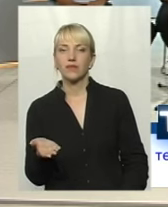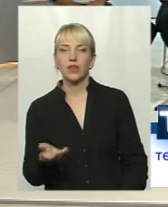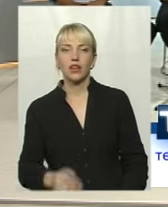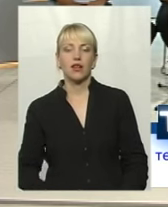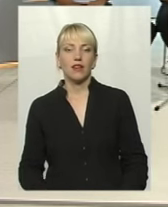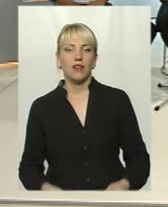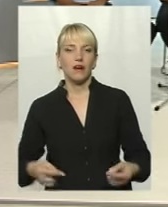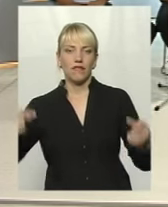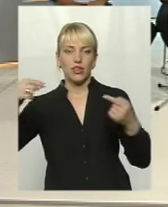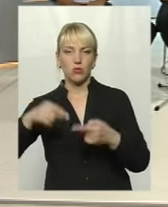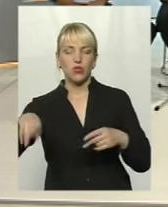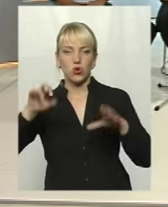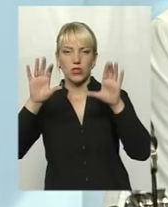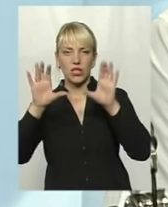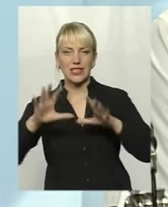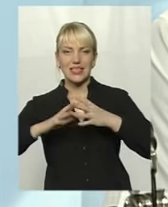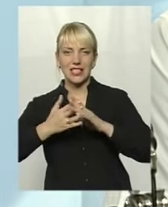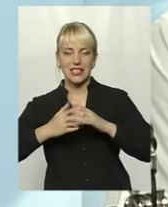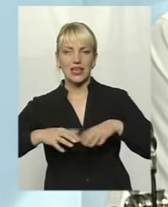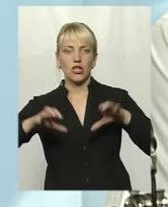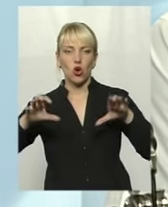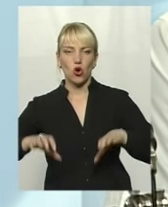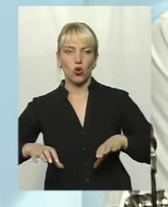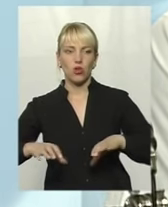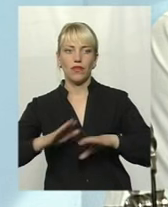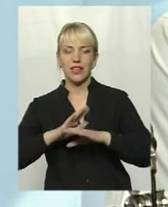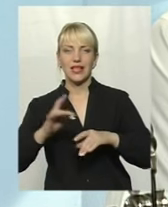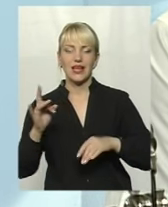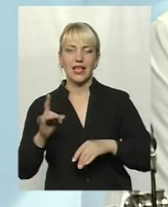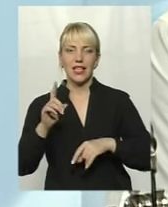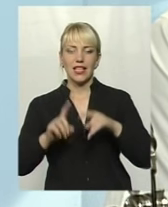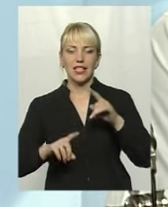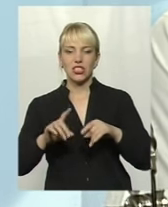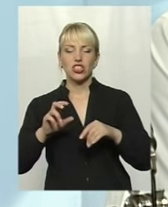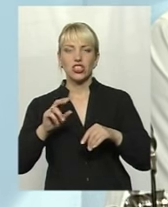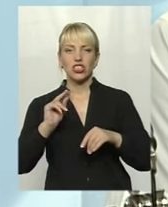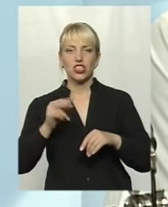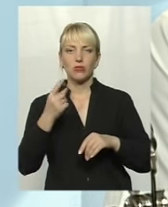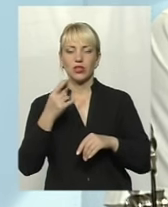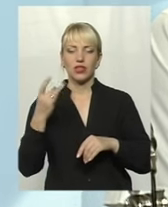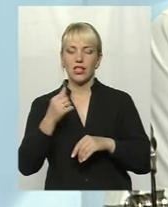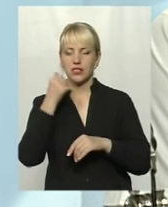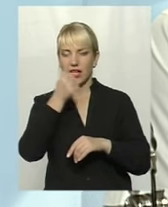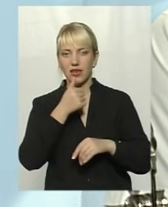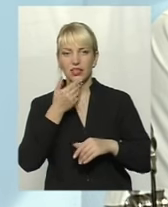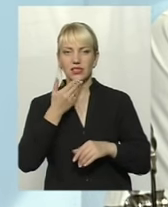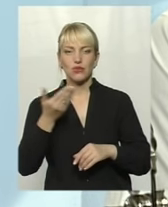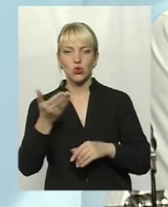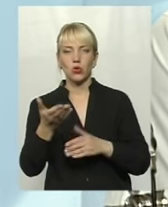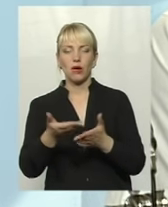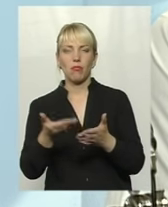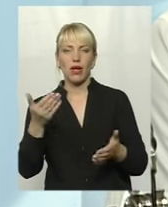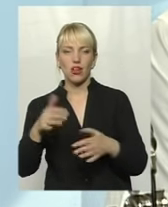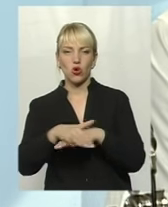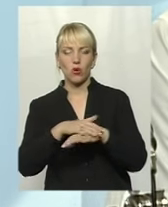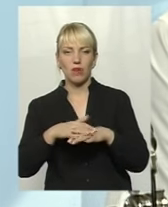законодавство, сільський голова не річ, як один раз на рік, звітує перед громадою. Тобто, на сьогоднішній день, що ми